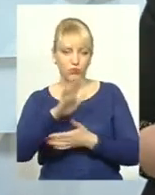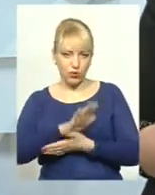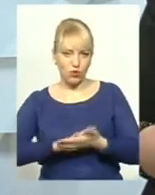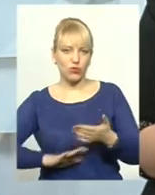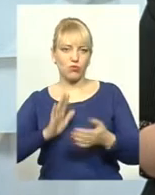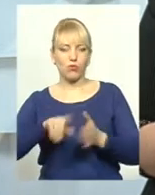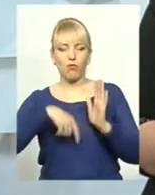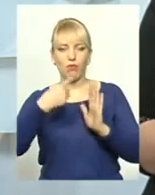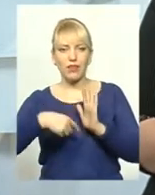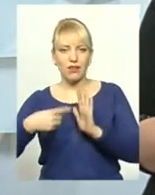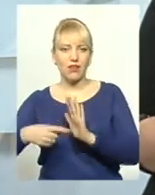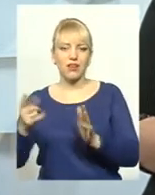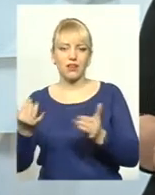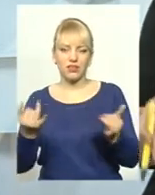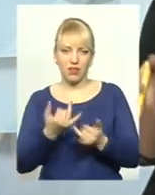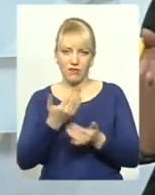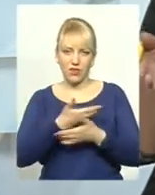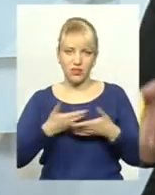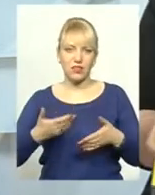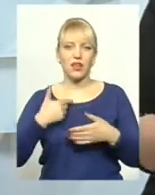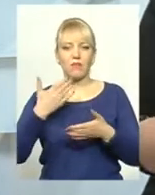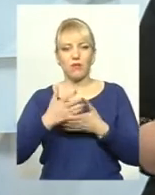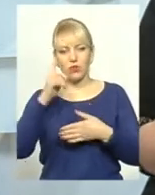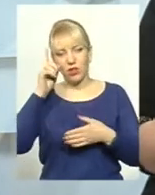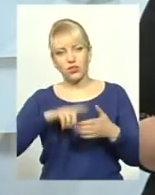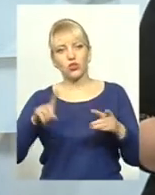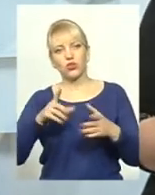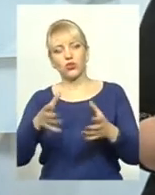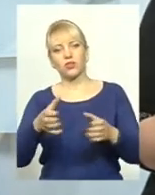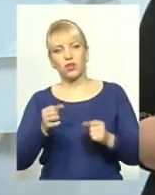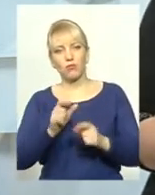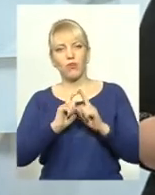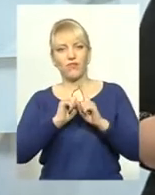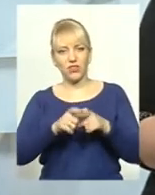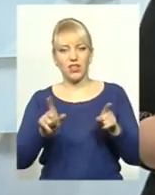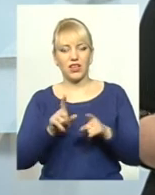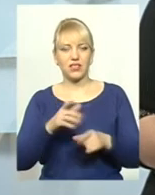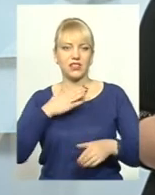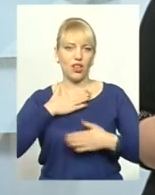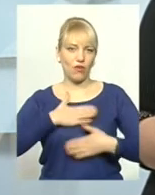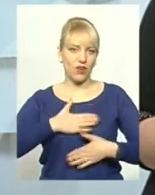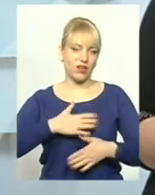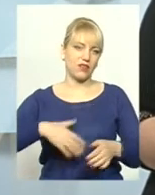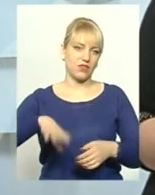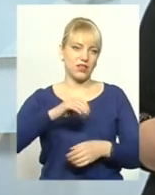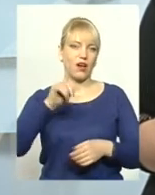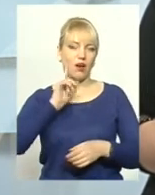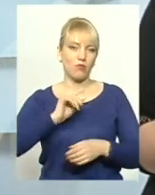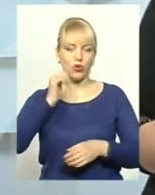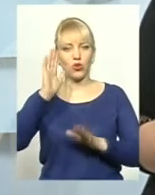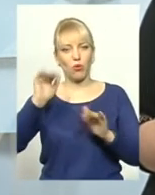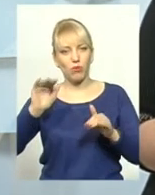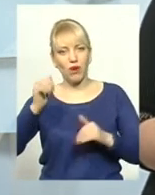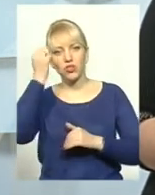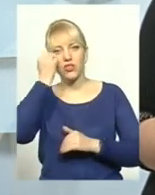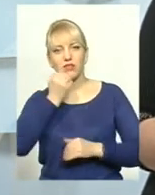питання, які нас цікавить, і маю надію, що отримуємо відповіді, які задовільнять всіх. А поки що до побачення. Дякуємо